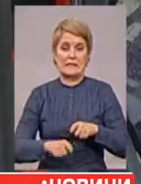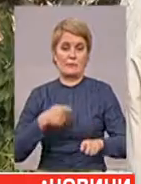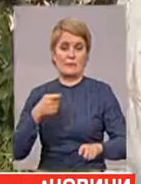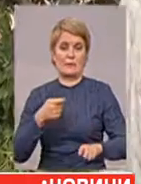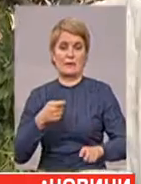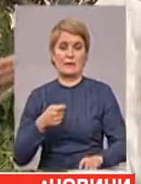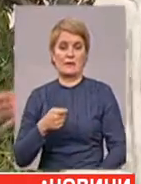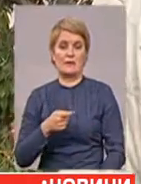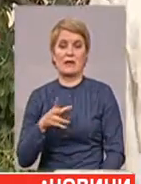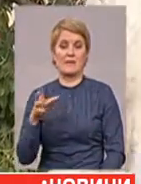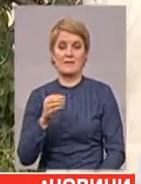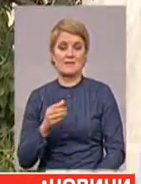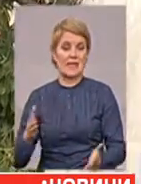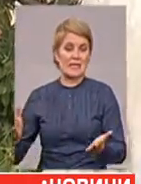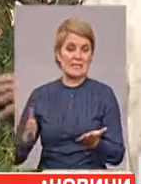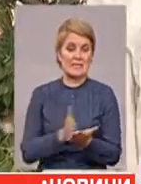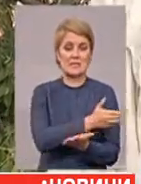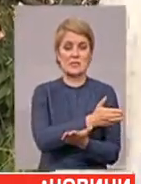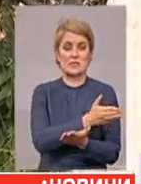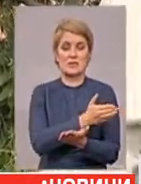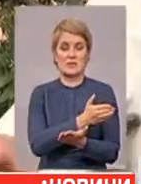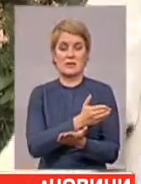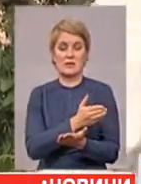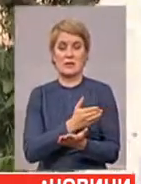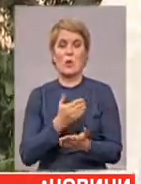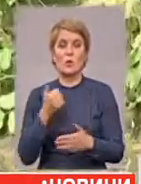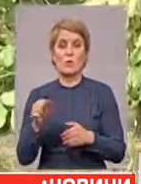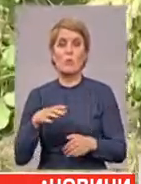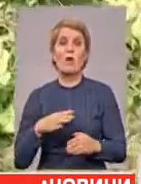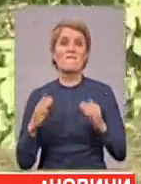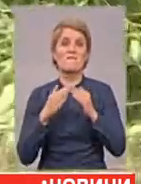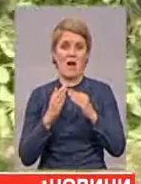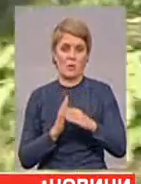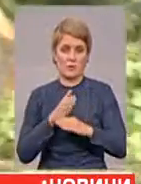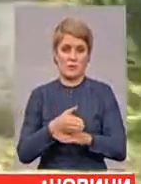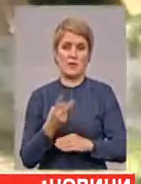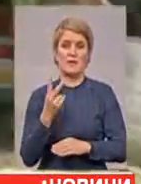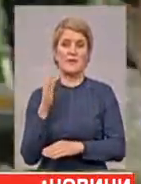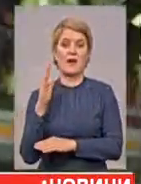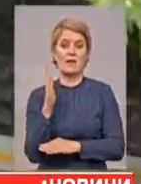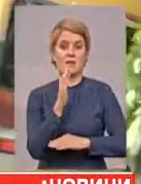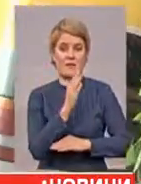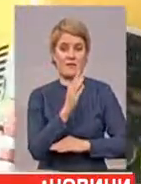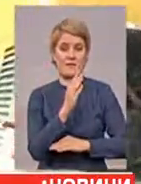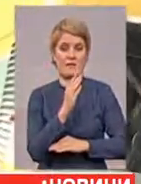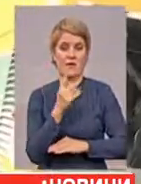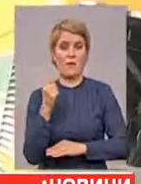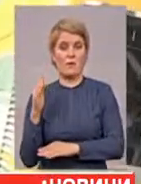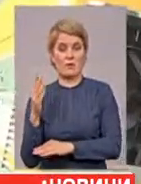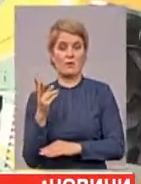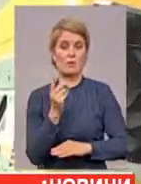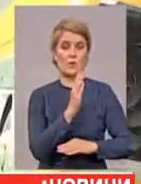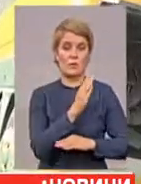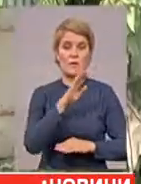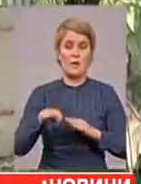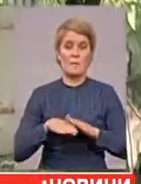збитки. Він це все зносив, розумієте? Він був би вже в хаті в мене. Ну, от два дерева, дивіться, одне дерево і от друге дерево